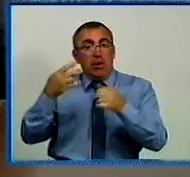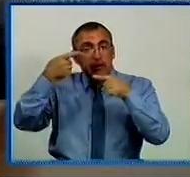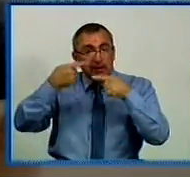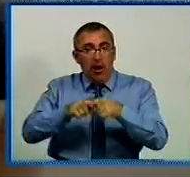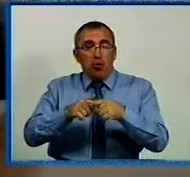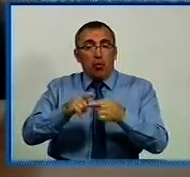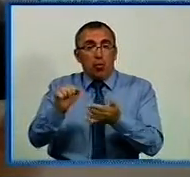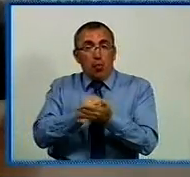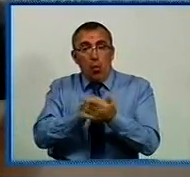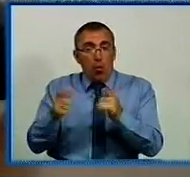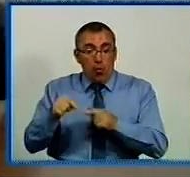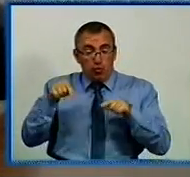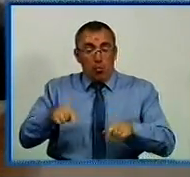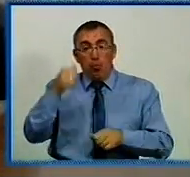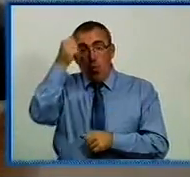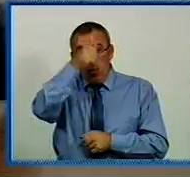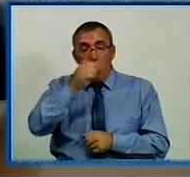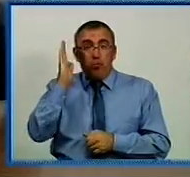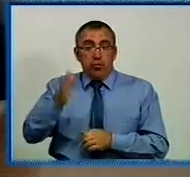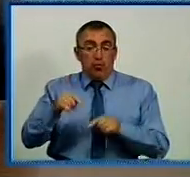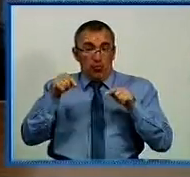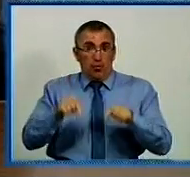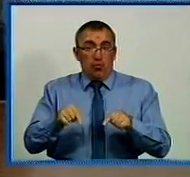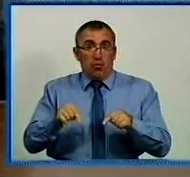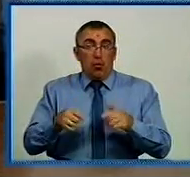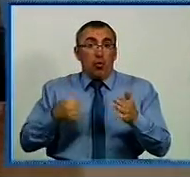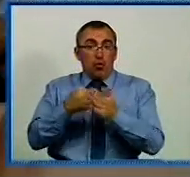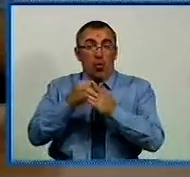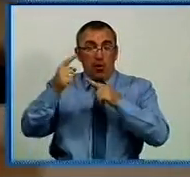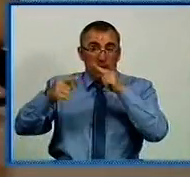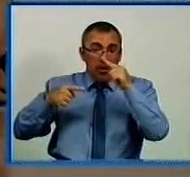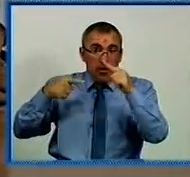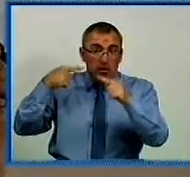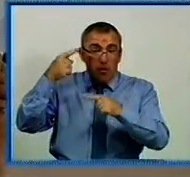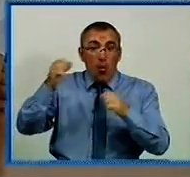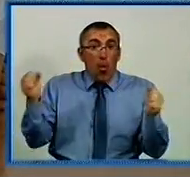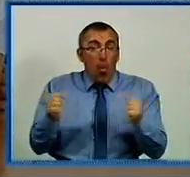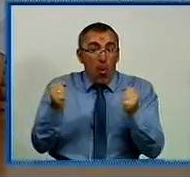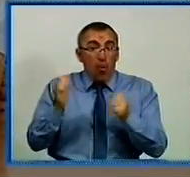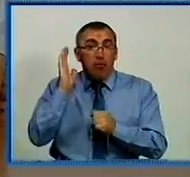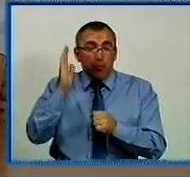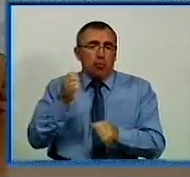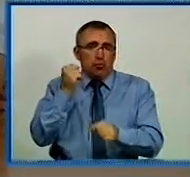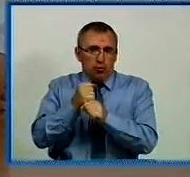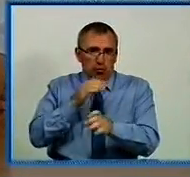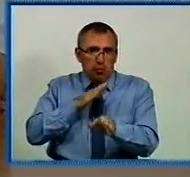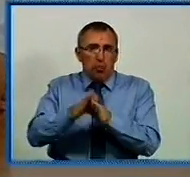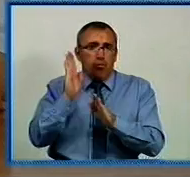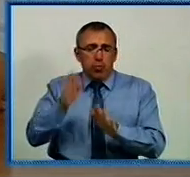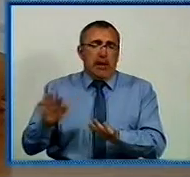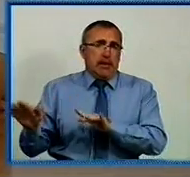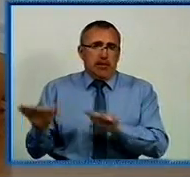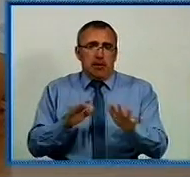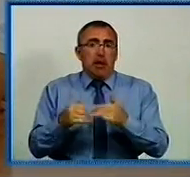документацію. В цьому році, я думаю, що ми його до наступного холоду зробимо, щоб буде діяти